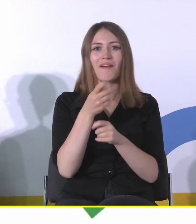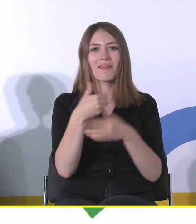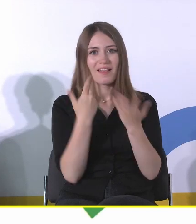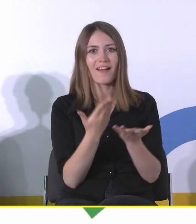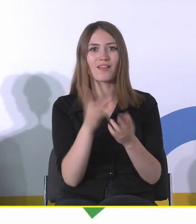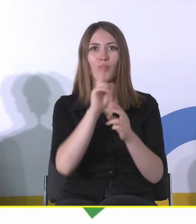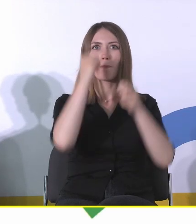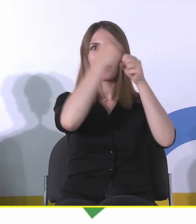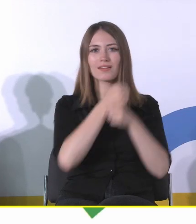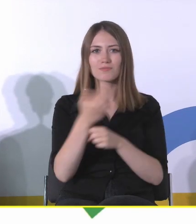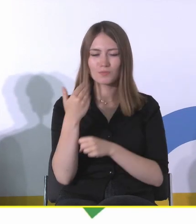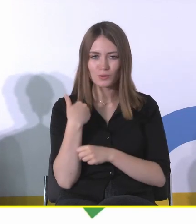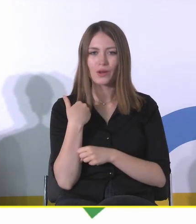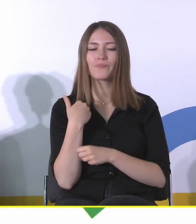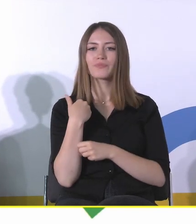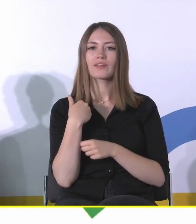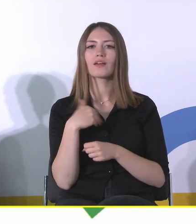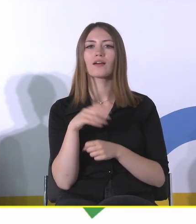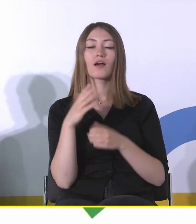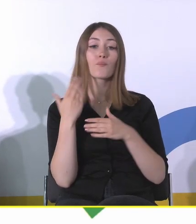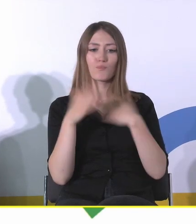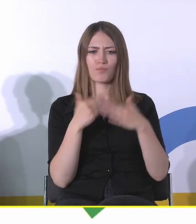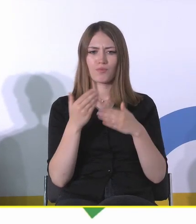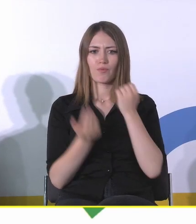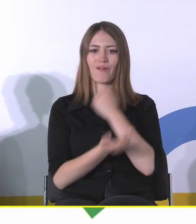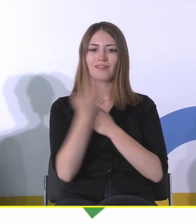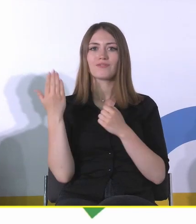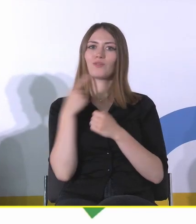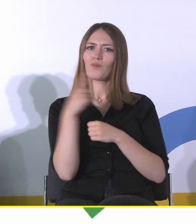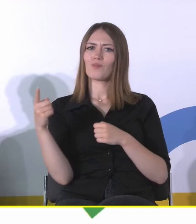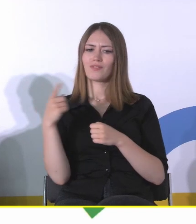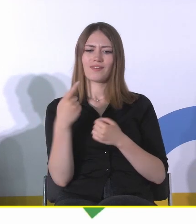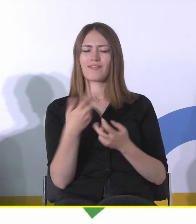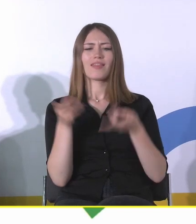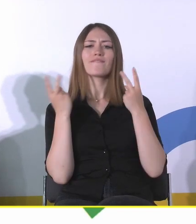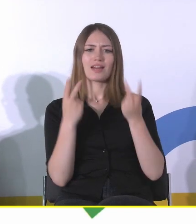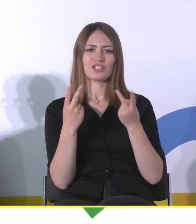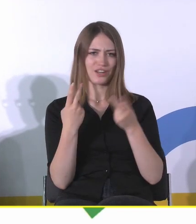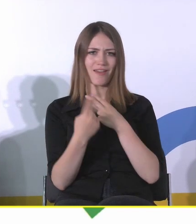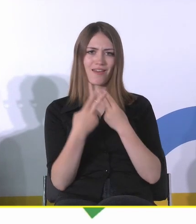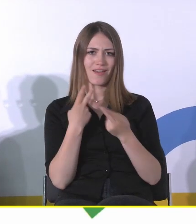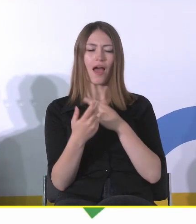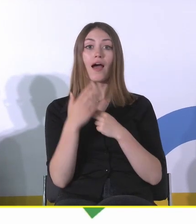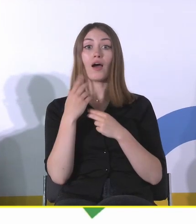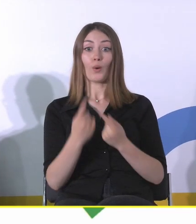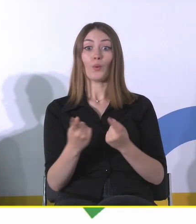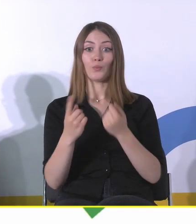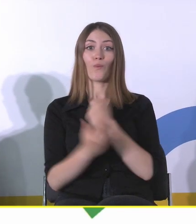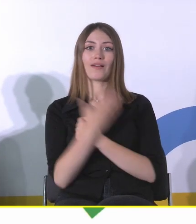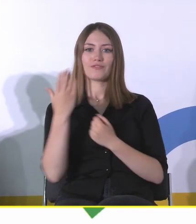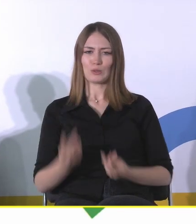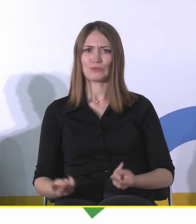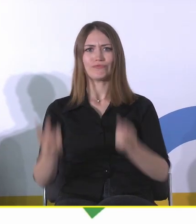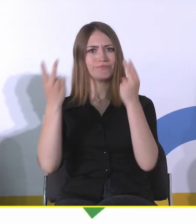poznawać, bo nagle się okazywało, że coś, co dla nich było czymś nieistotnym, było czymś szalenie ważnym. I potem wokół tego rodziły